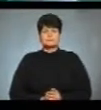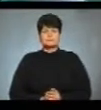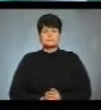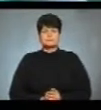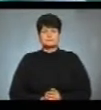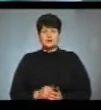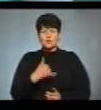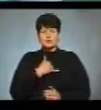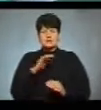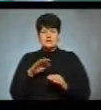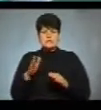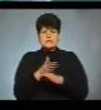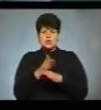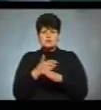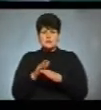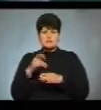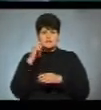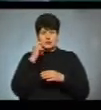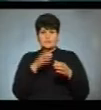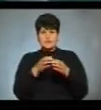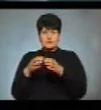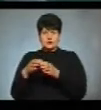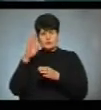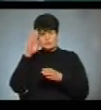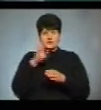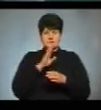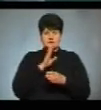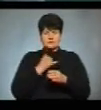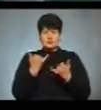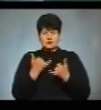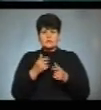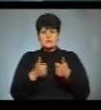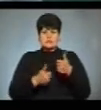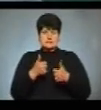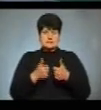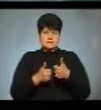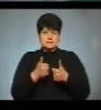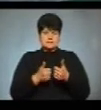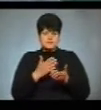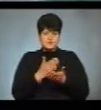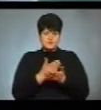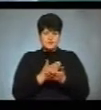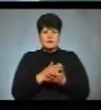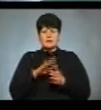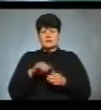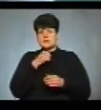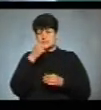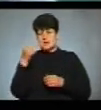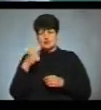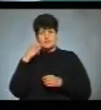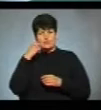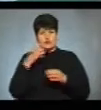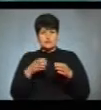У нас діти розбиті по вікових категоріях, хлопчики і дівчатки. Сьогодні у нас змагаються діти старшої вікової